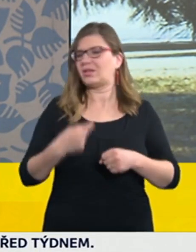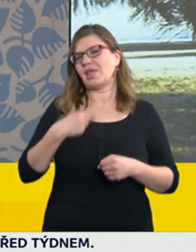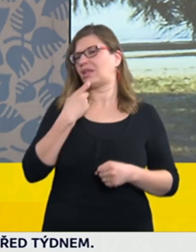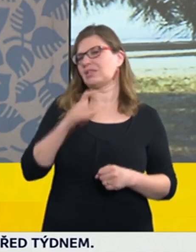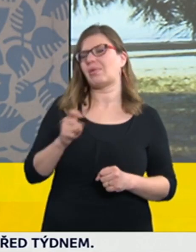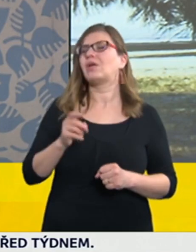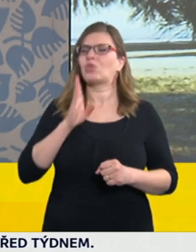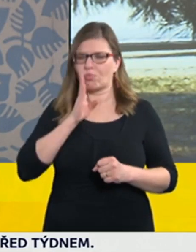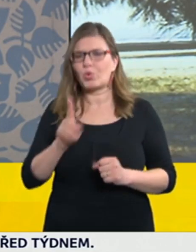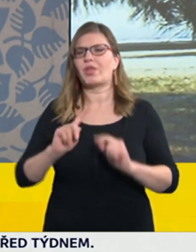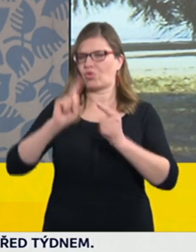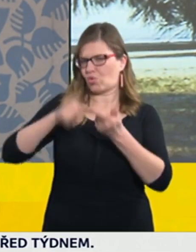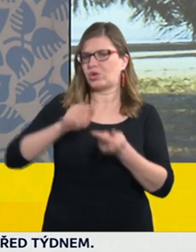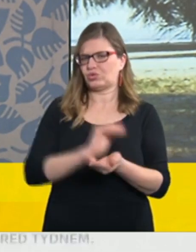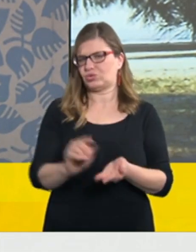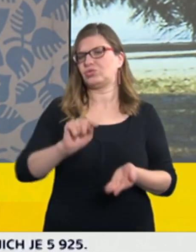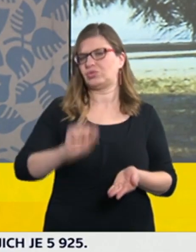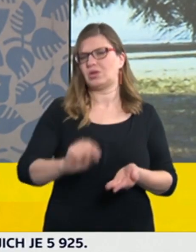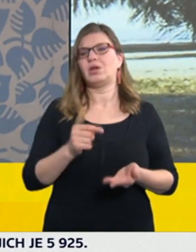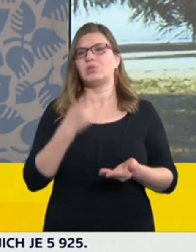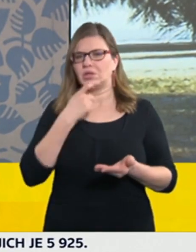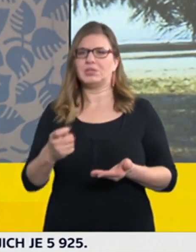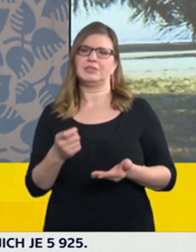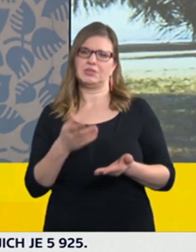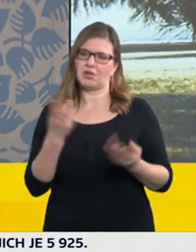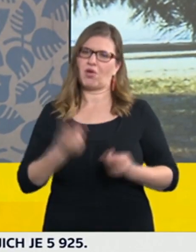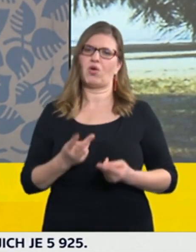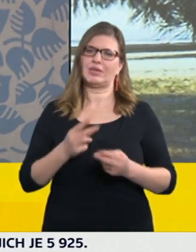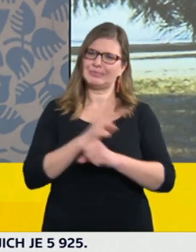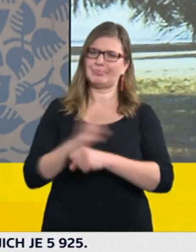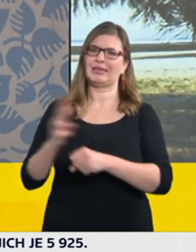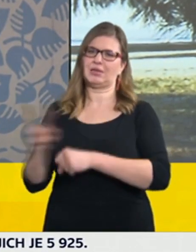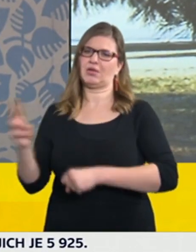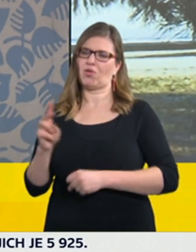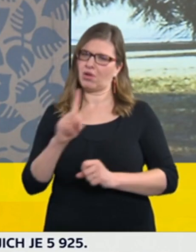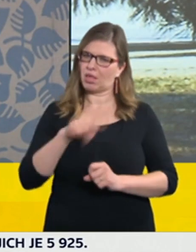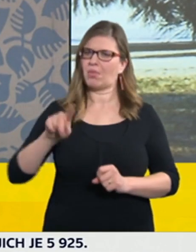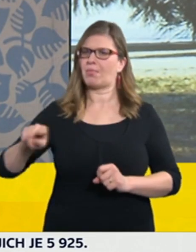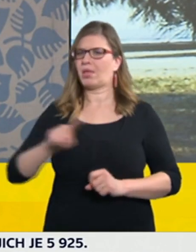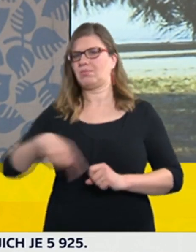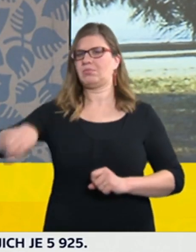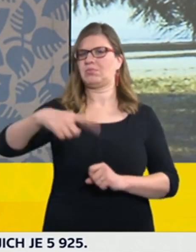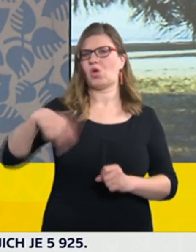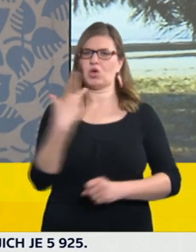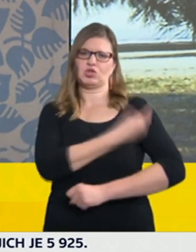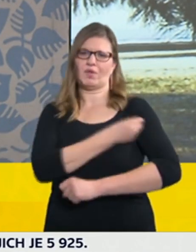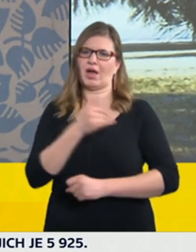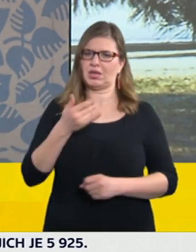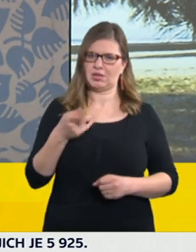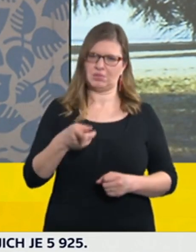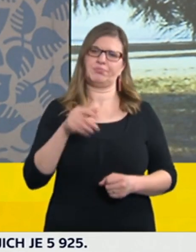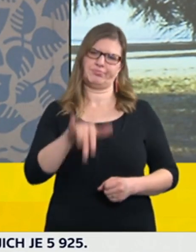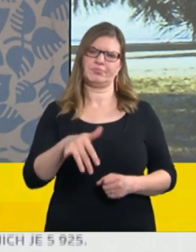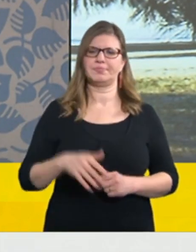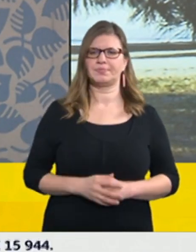dokončeno. A pokud se týká AstraZeneca a v případu, že by mohla být